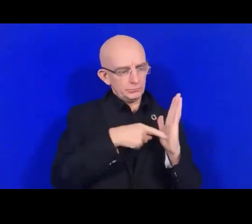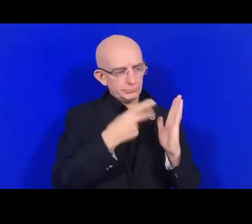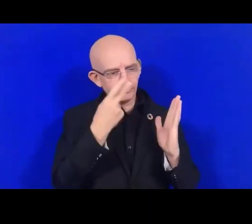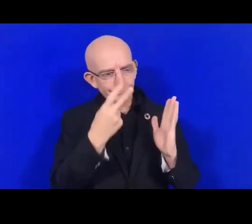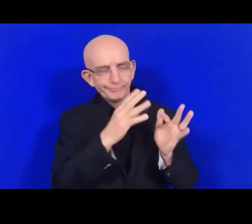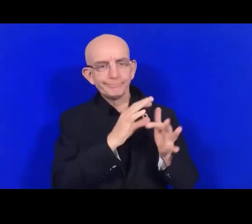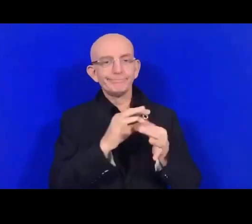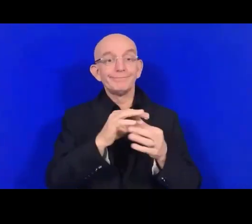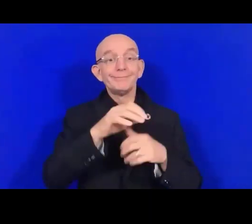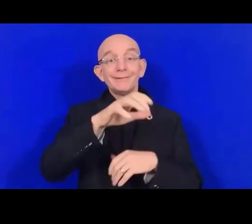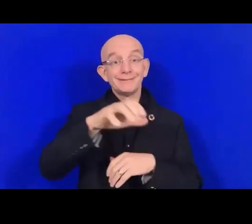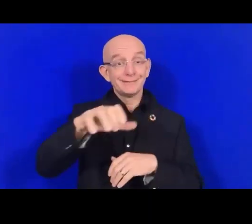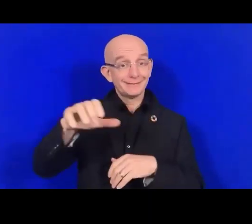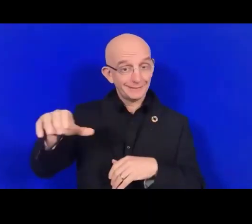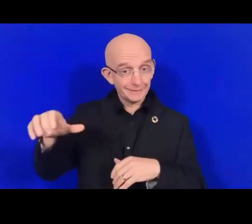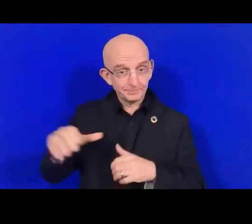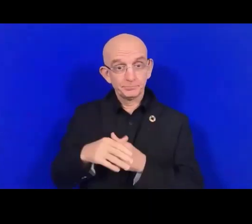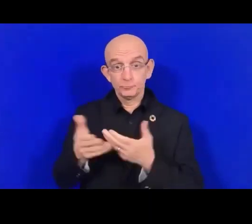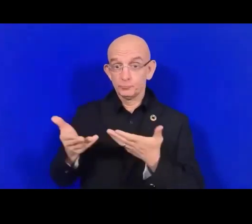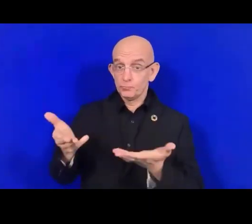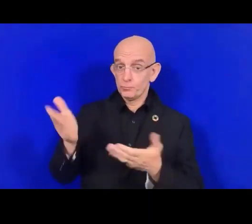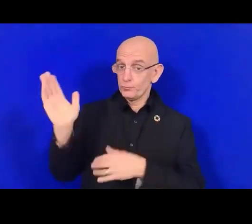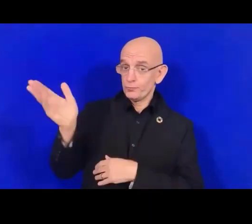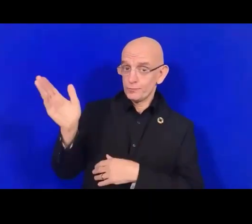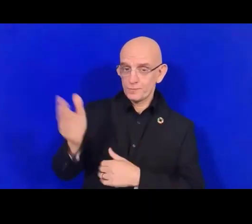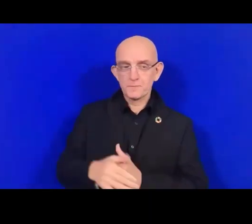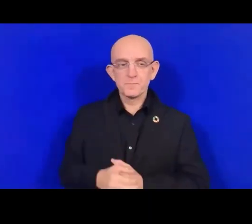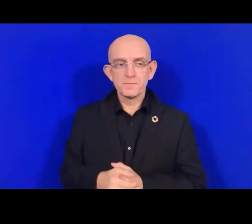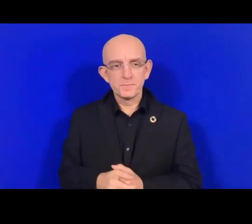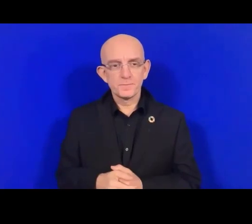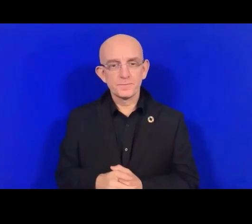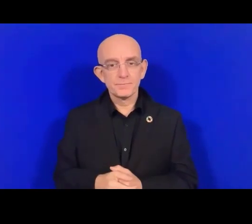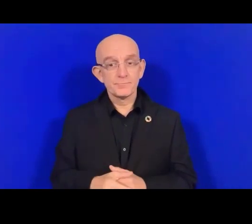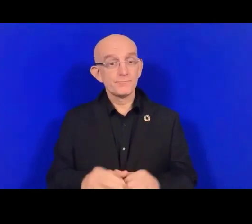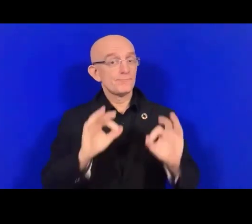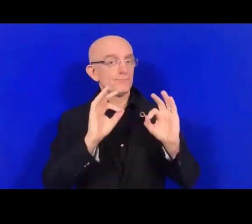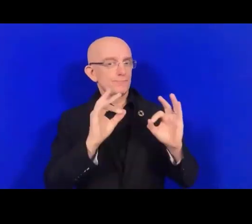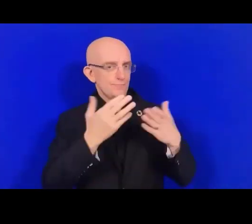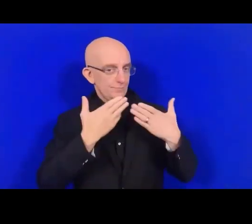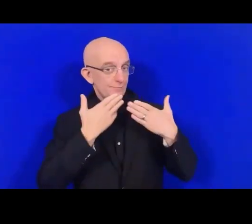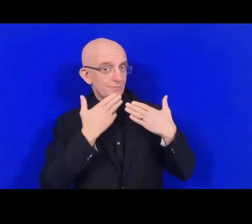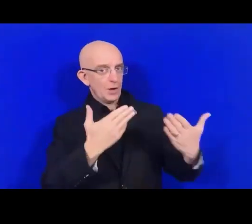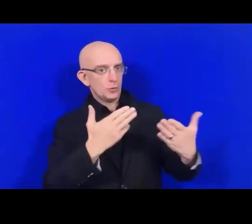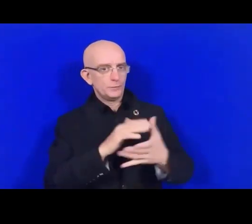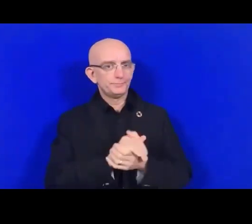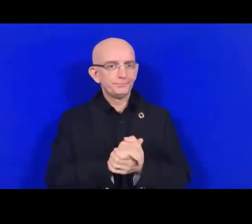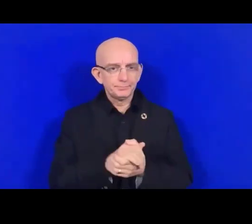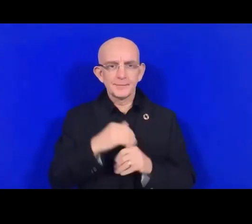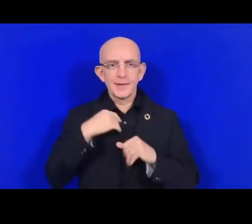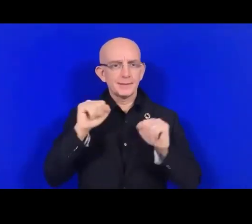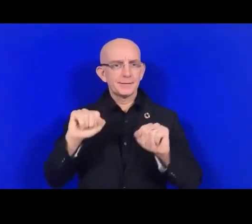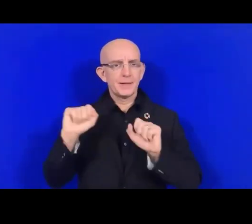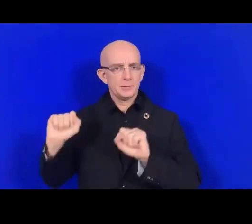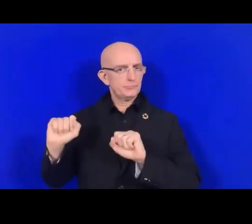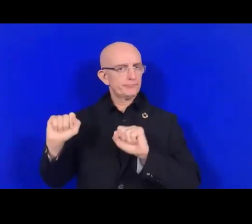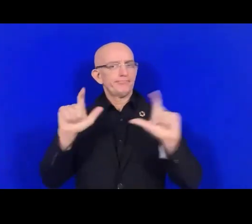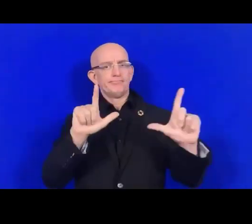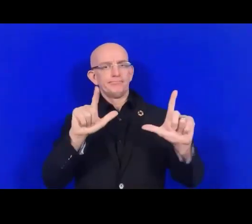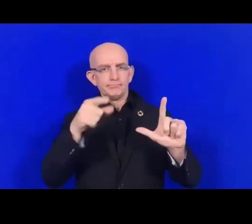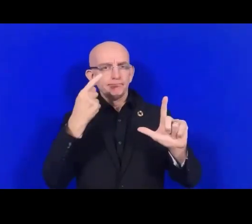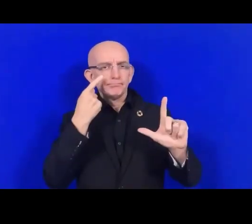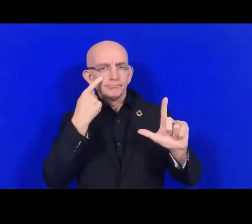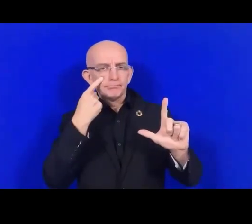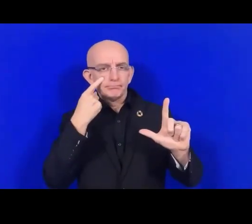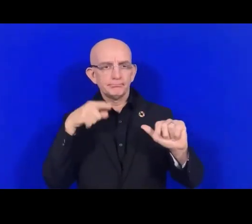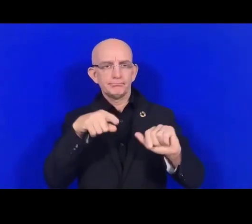le tableau de bord. Je pense que le lien a été partagé avec vous aussi, non? Vous allez avoir le lien très bientôt dans la boîte à